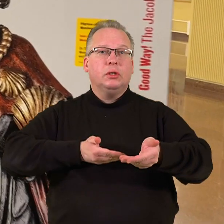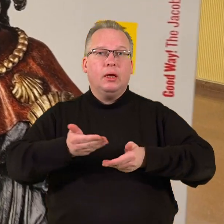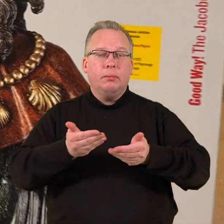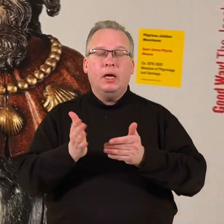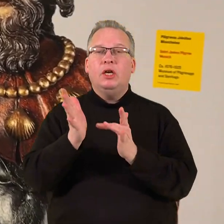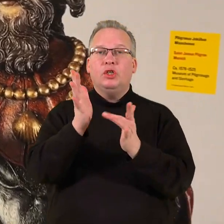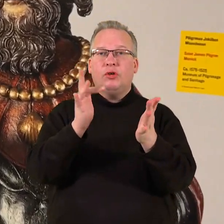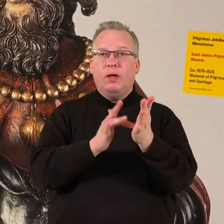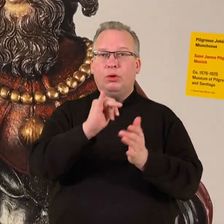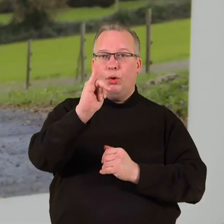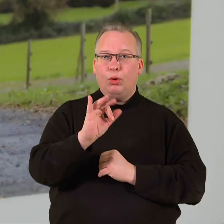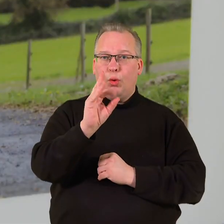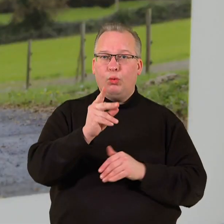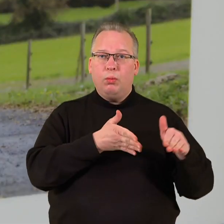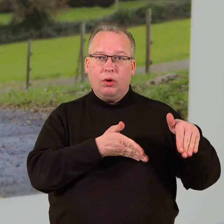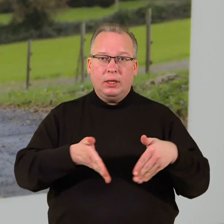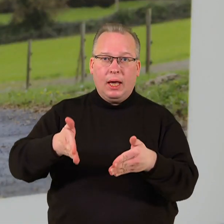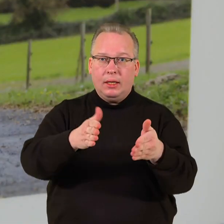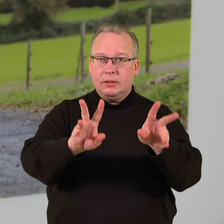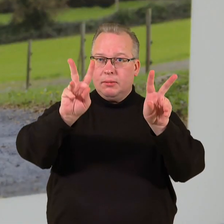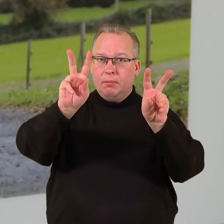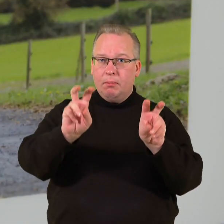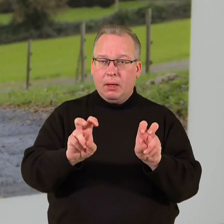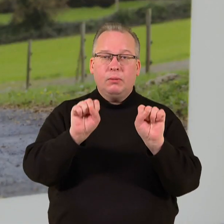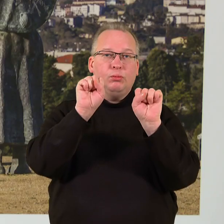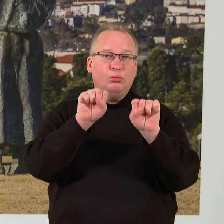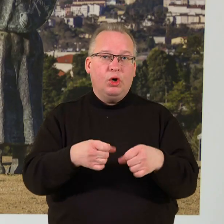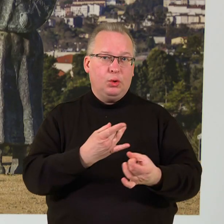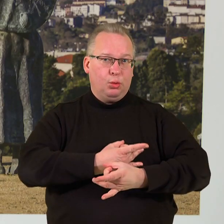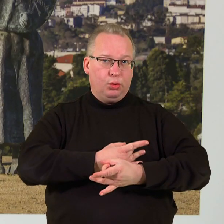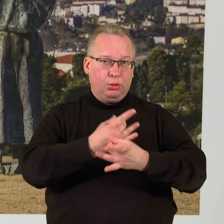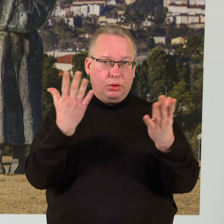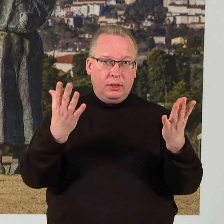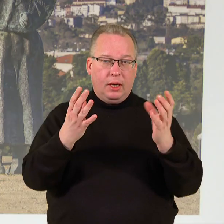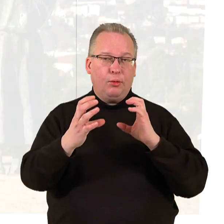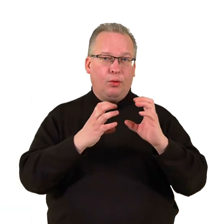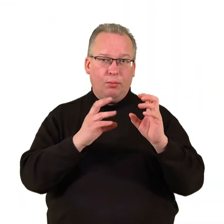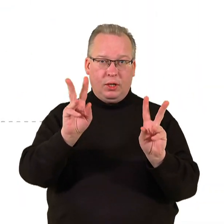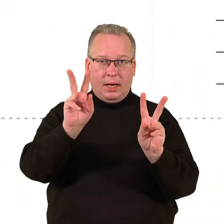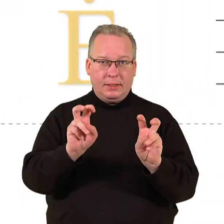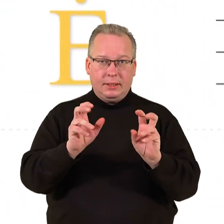šventojo Jokubo kelias, kuris vadinamas priemonę ir kultūriniai komunikacijai.